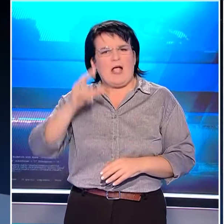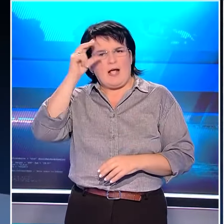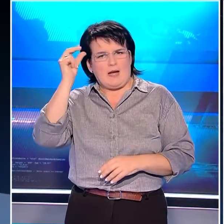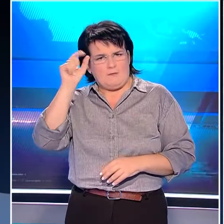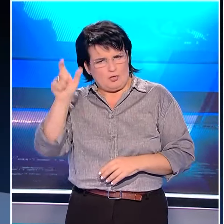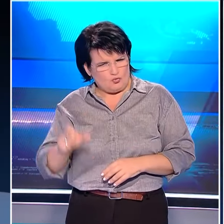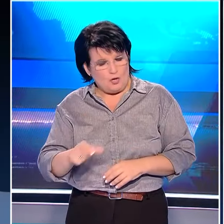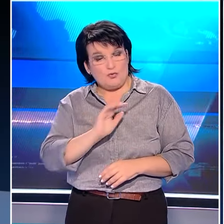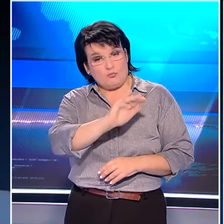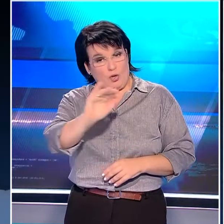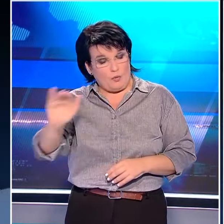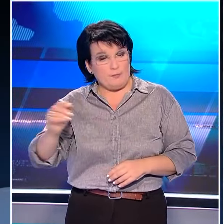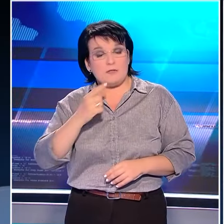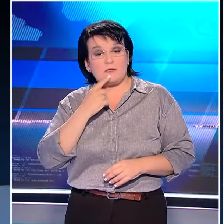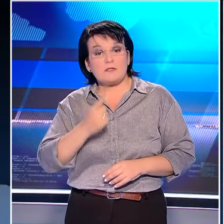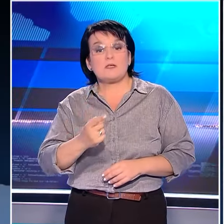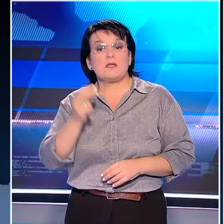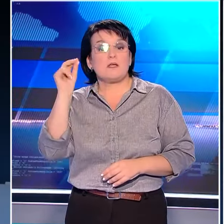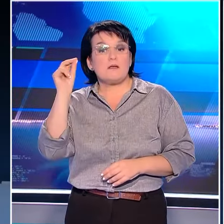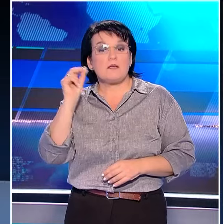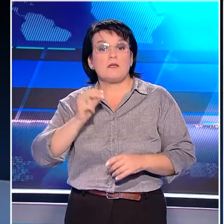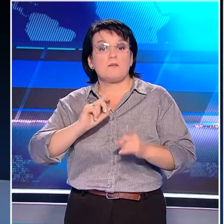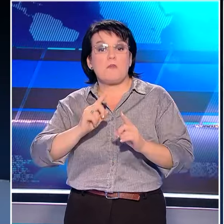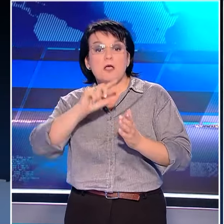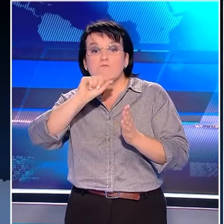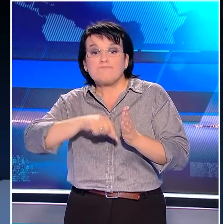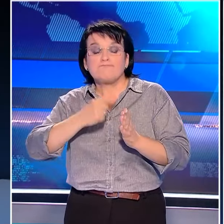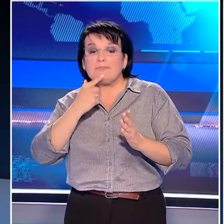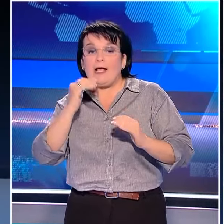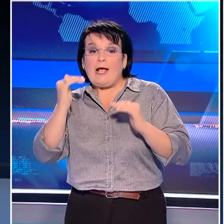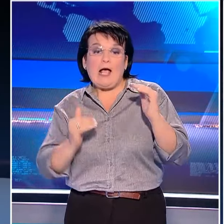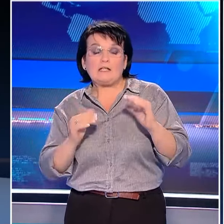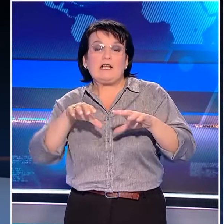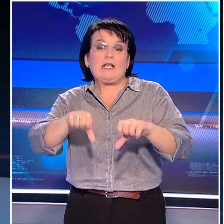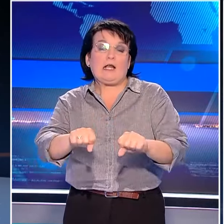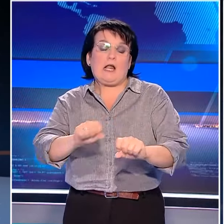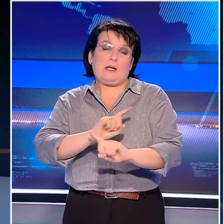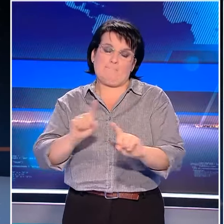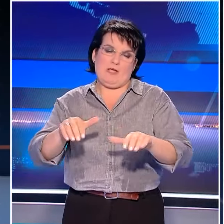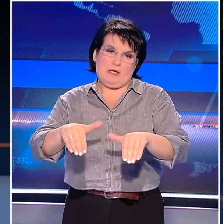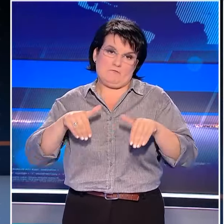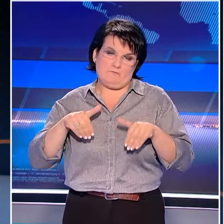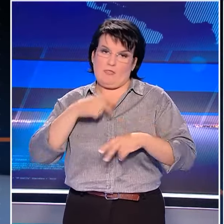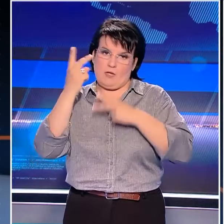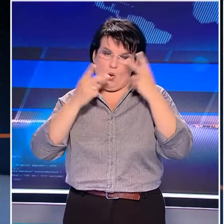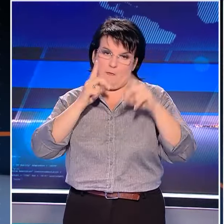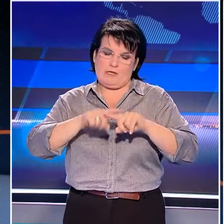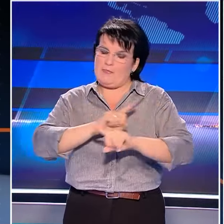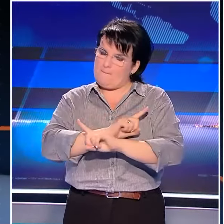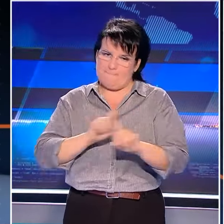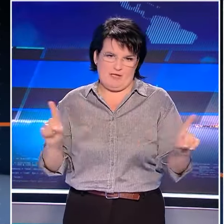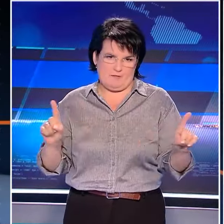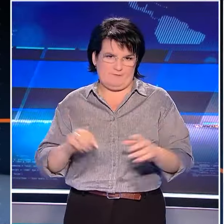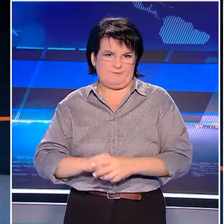Καραμαλής λέγοντας όχι σε συνυποσχετικό που μπορεί να οδηγήσει σε έκπτωση της κυριαρχίας και των κυριαρχικών δικαιωμάτων της χώρας.